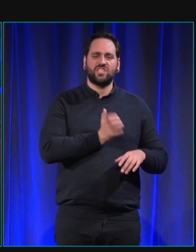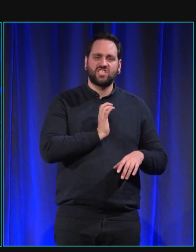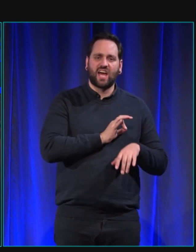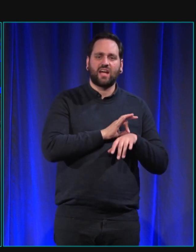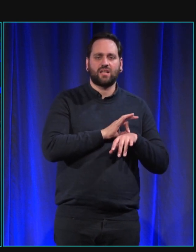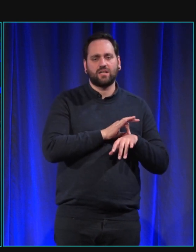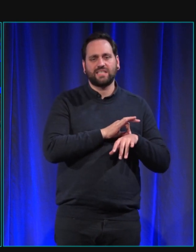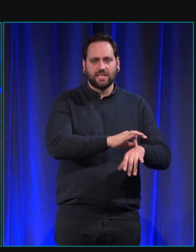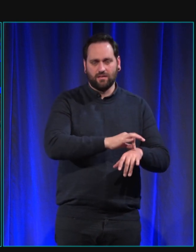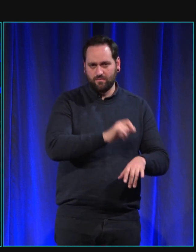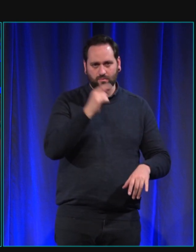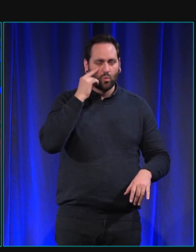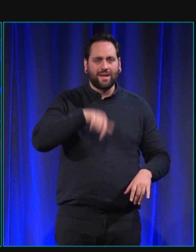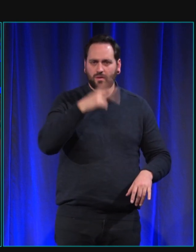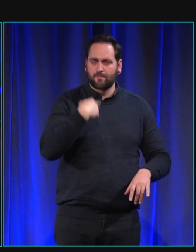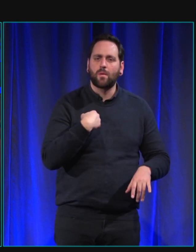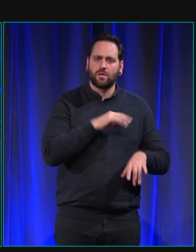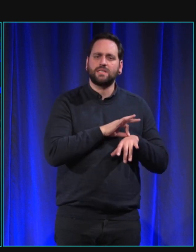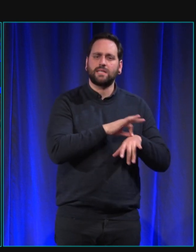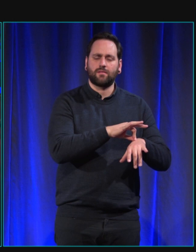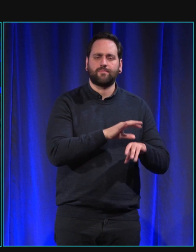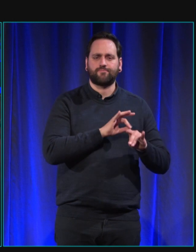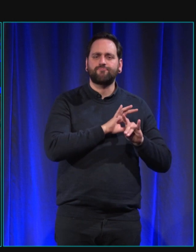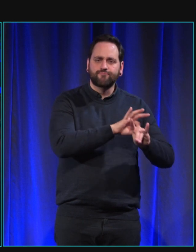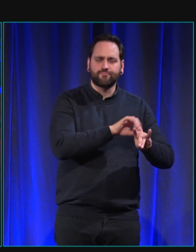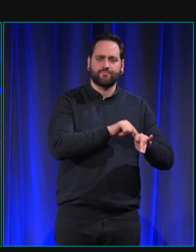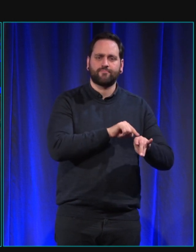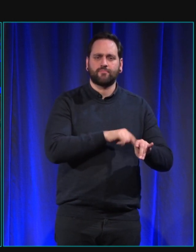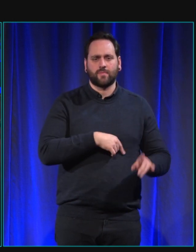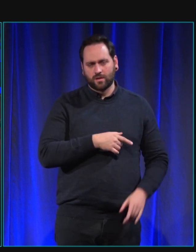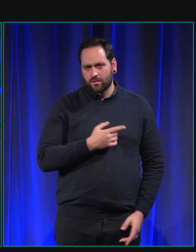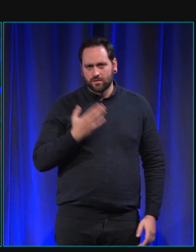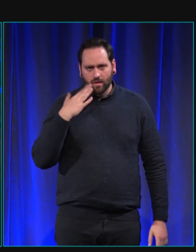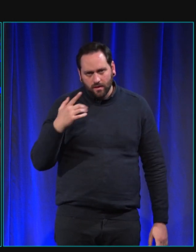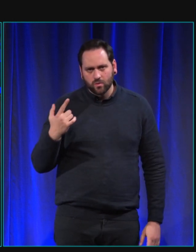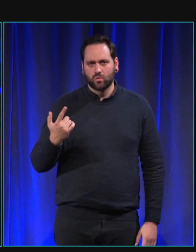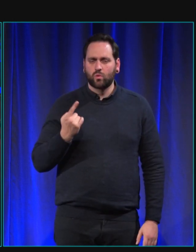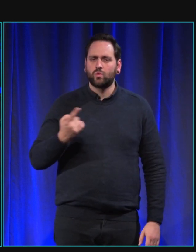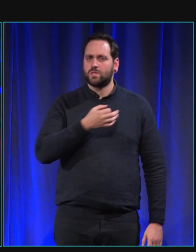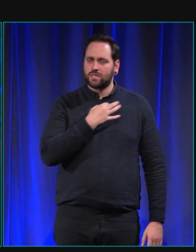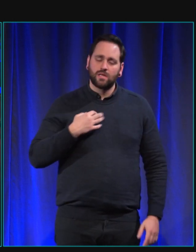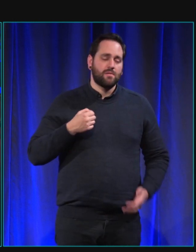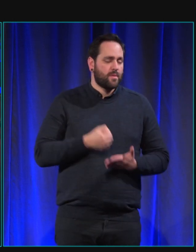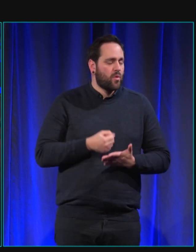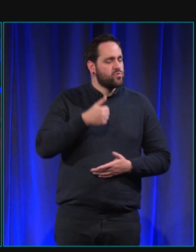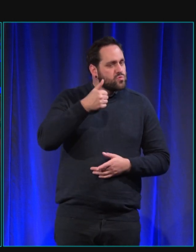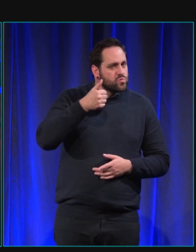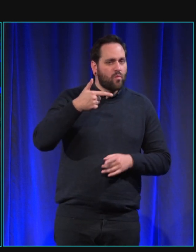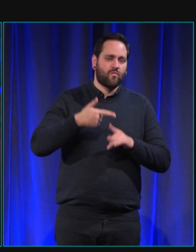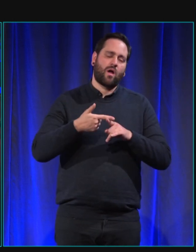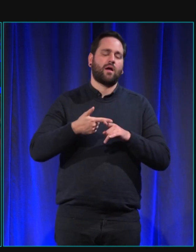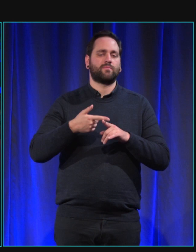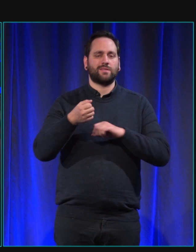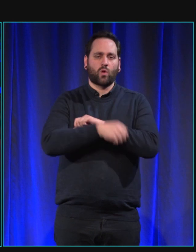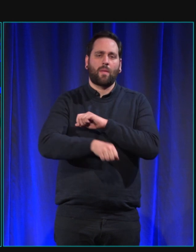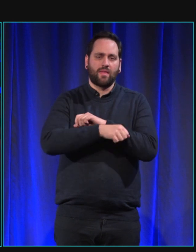malvoyantes bon et on dit bien qu'il faut au moins une ou plusieurs fois par semaine si on peut les emmener en